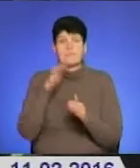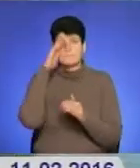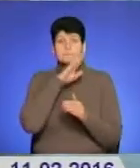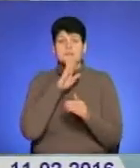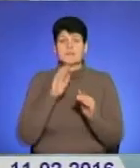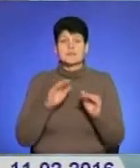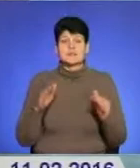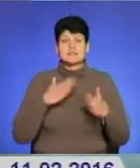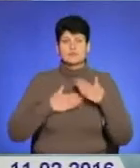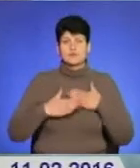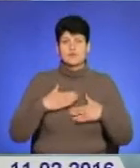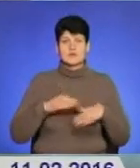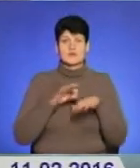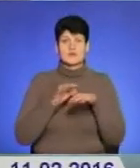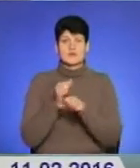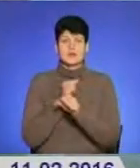задоволені проведеними роботами.